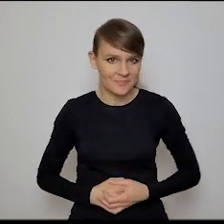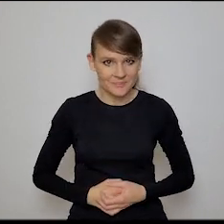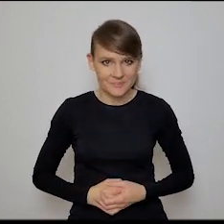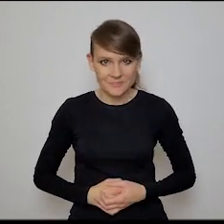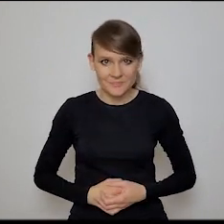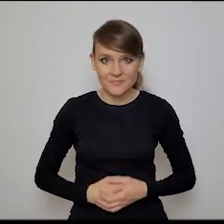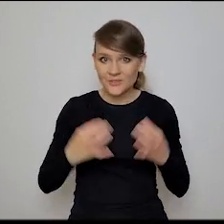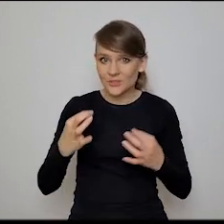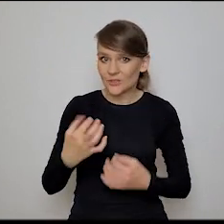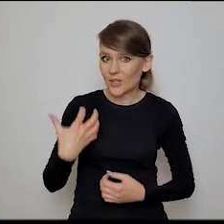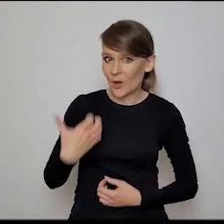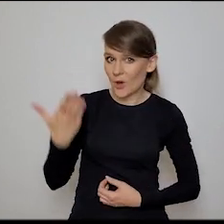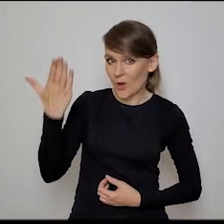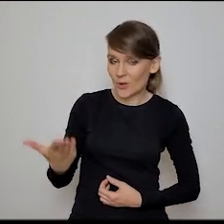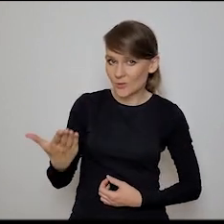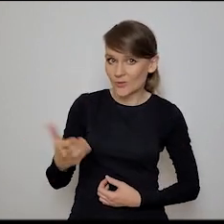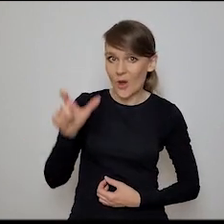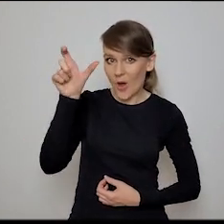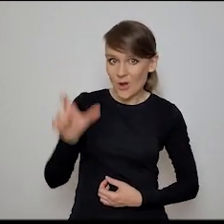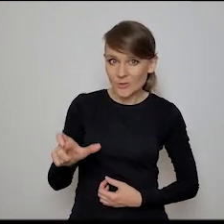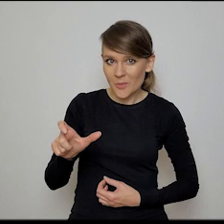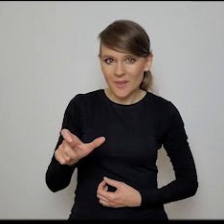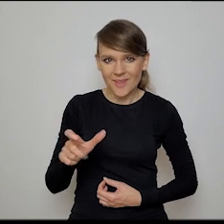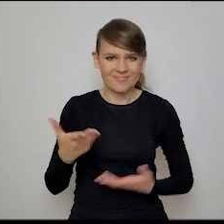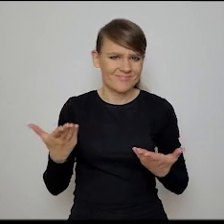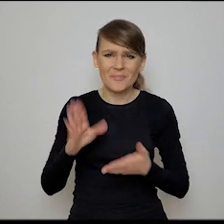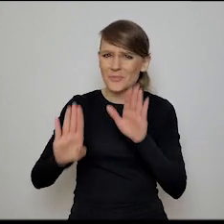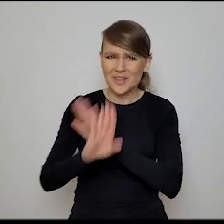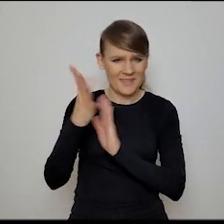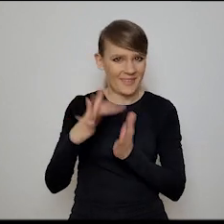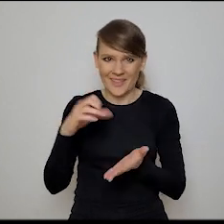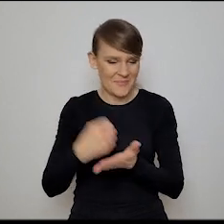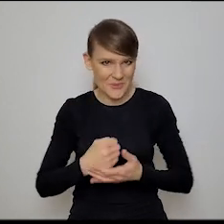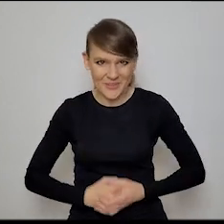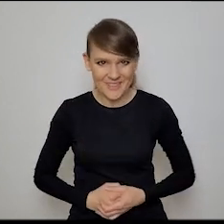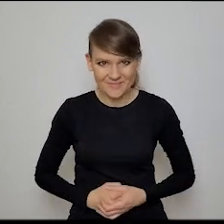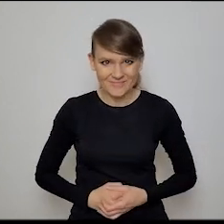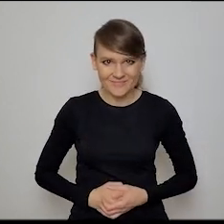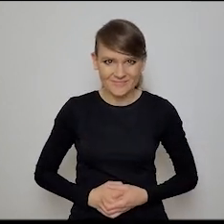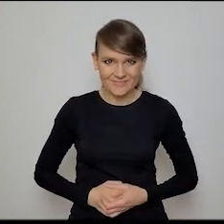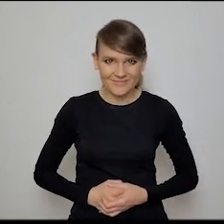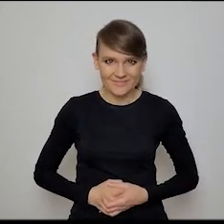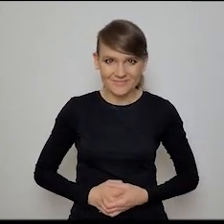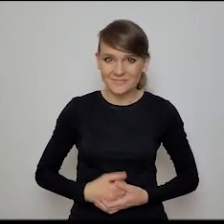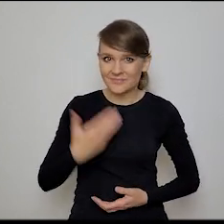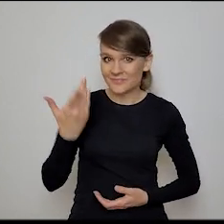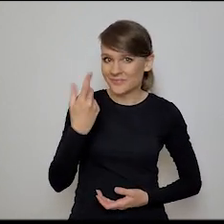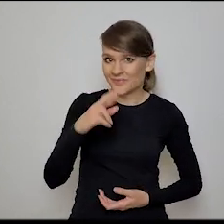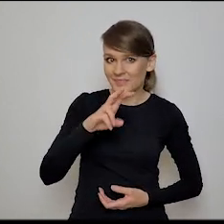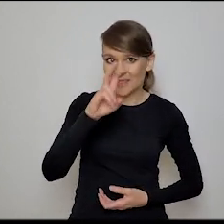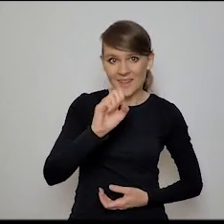Naszą gościnią jest osoba, której absolutnie przedstawiać się nie trzeba, doktor